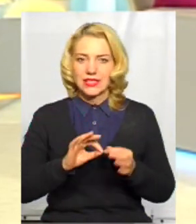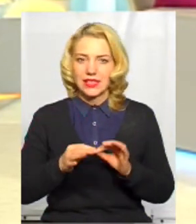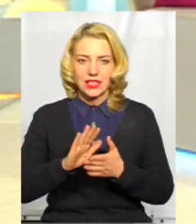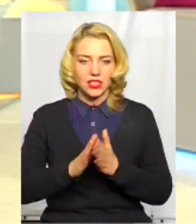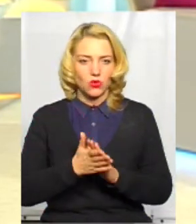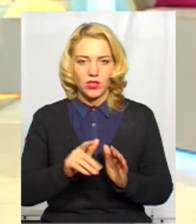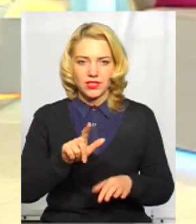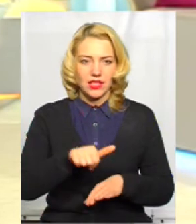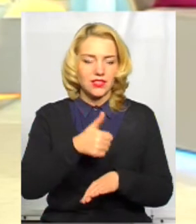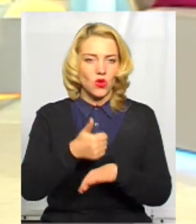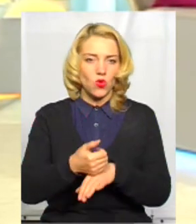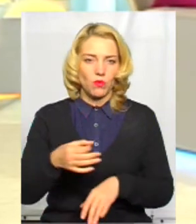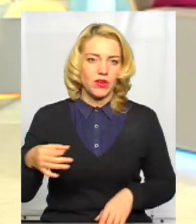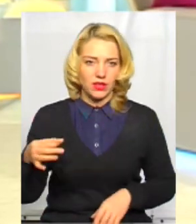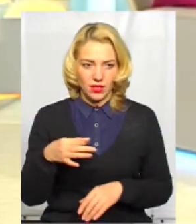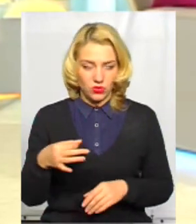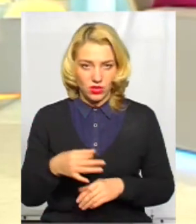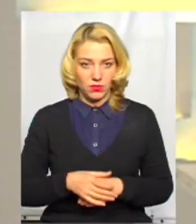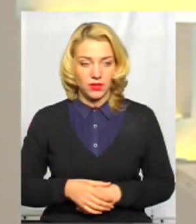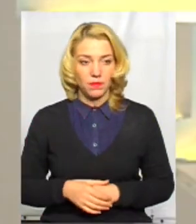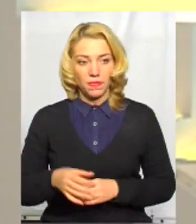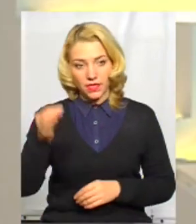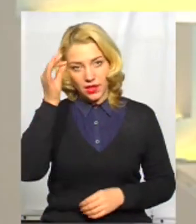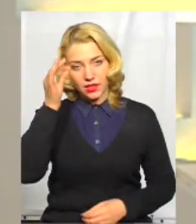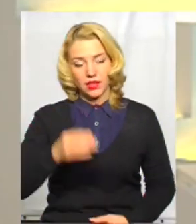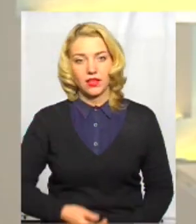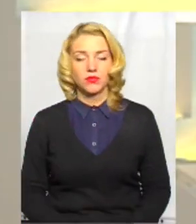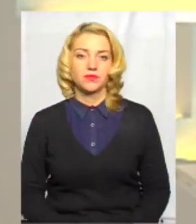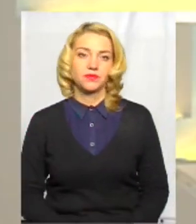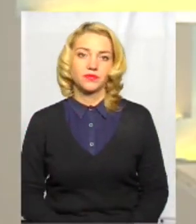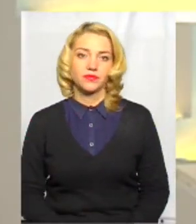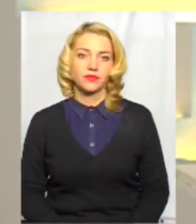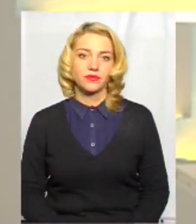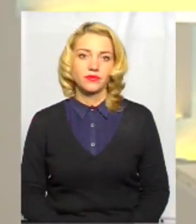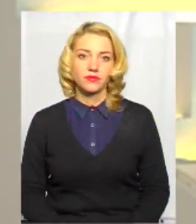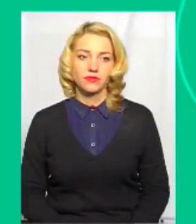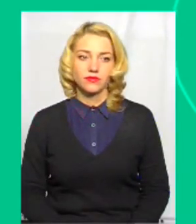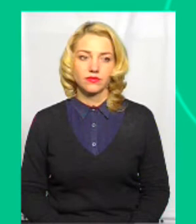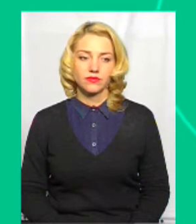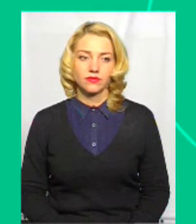принаймні, в області не знали, хто має бути призначений. Нагадаємо, буквально, фрагмент. Прошу.